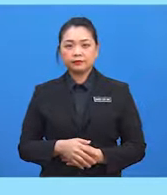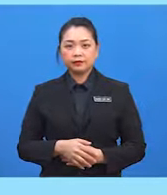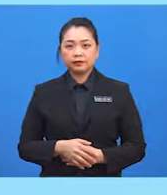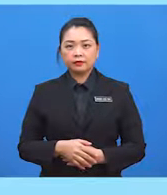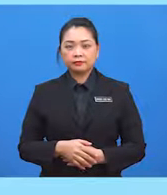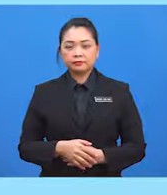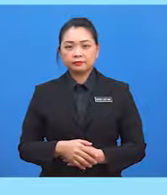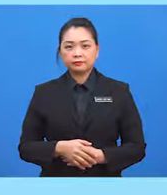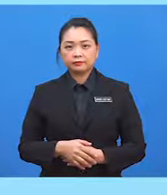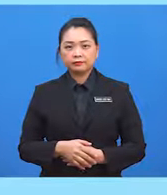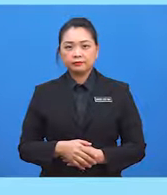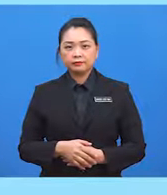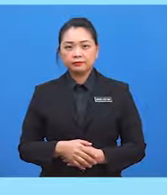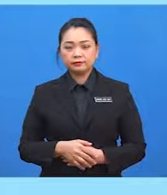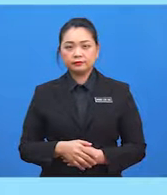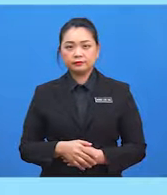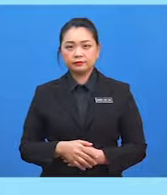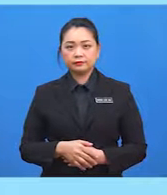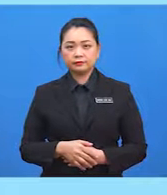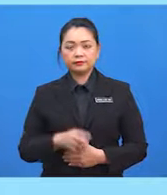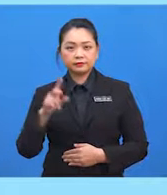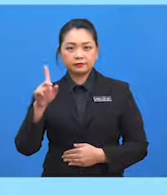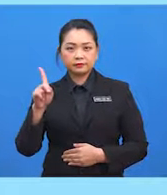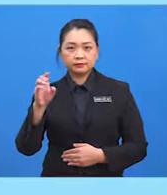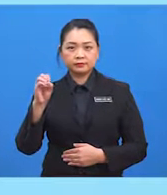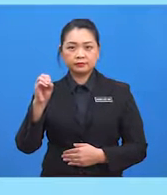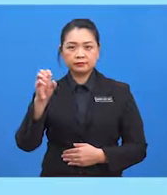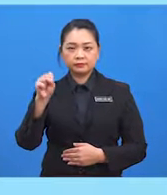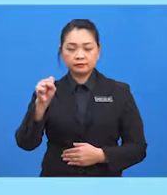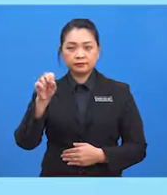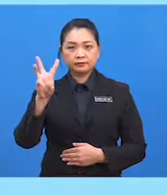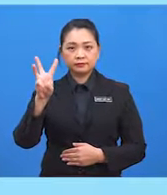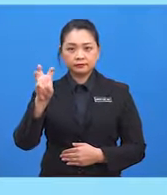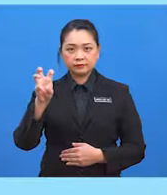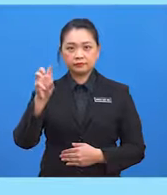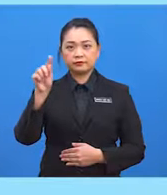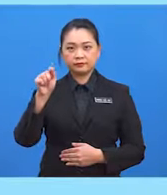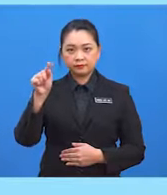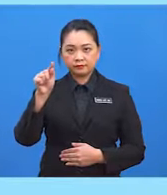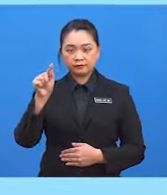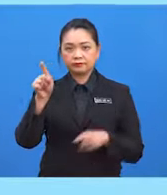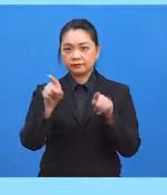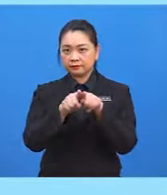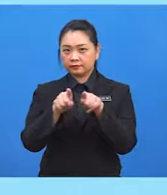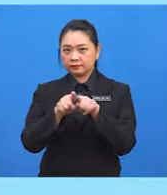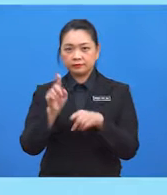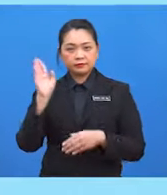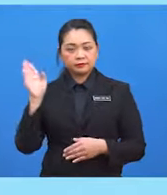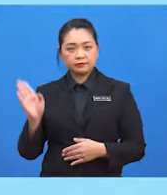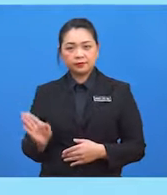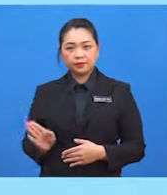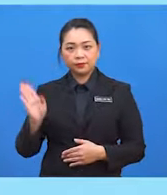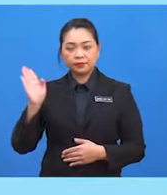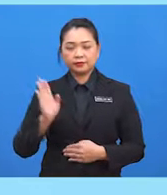3 per 2. Kosinus bagi sudut 60 darjah, persamaan 1